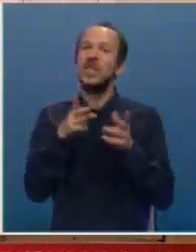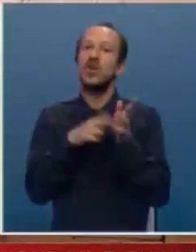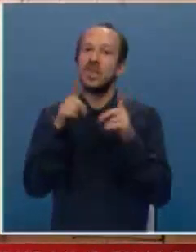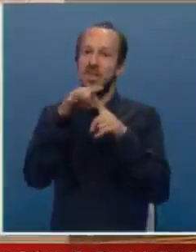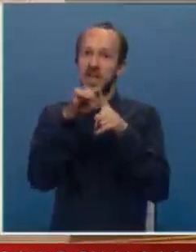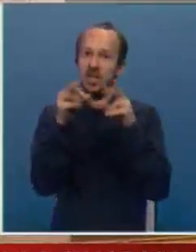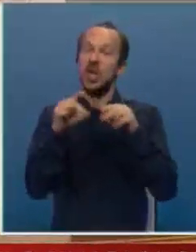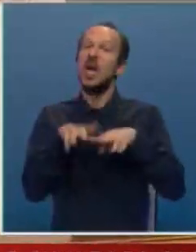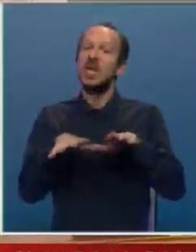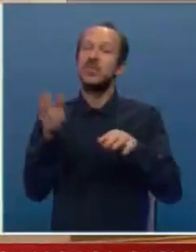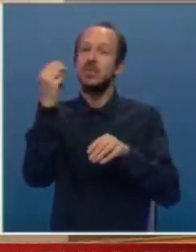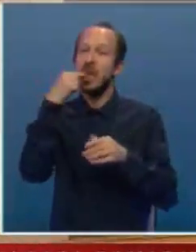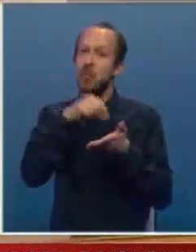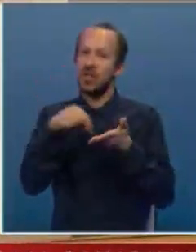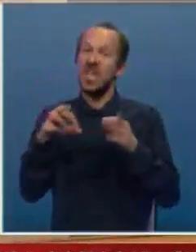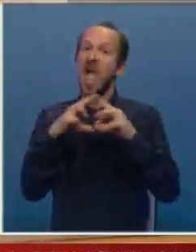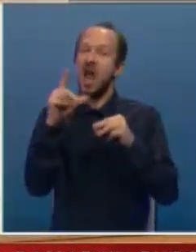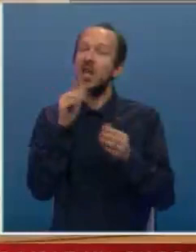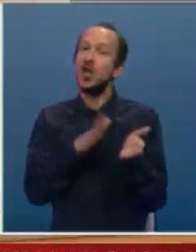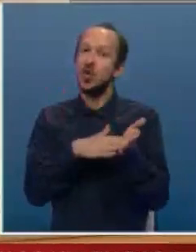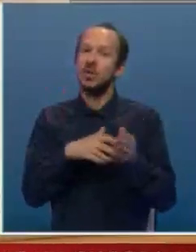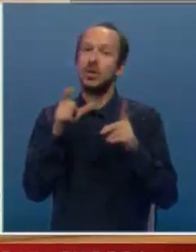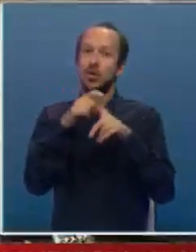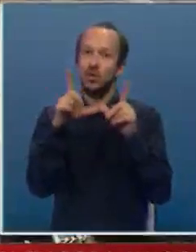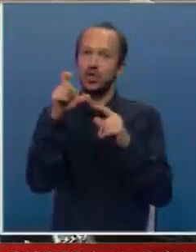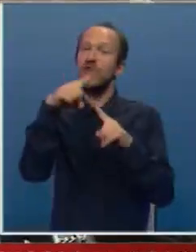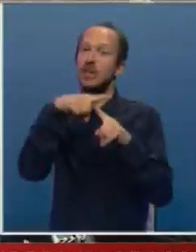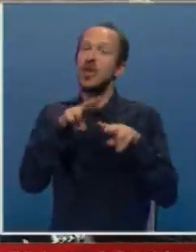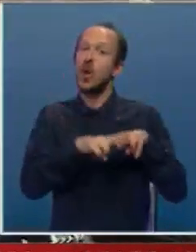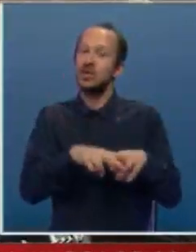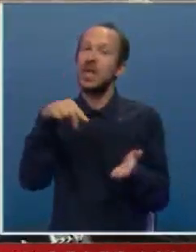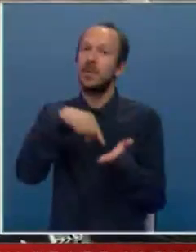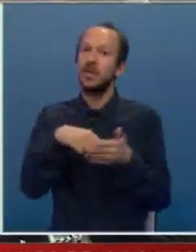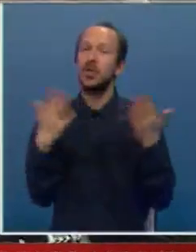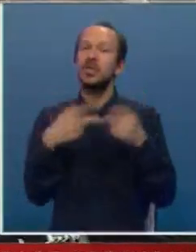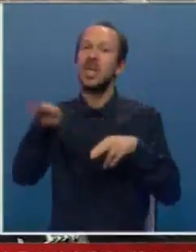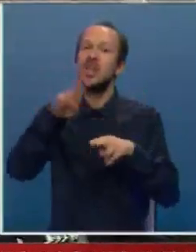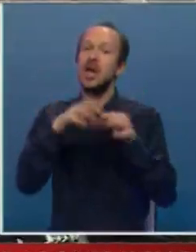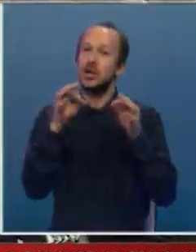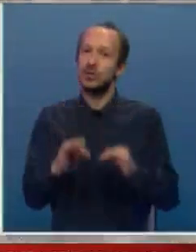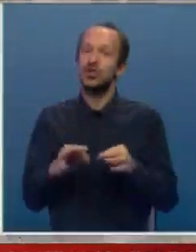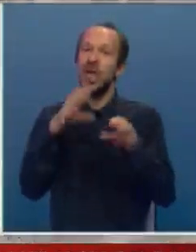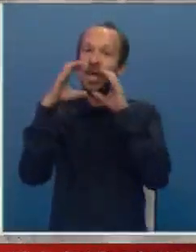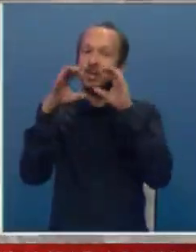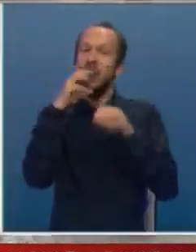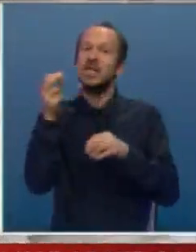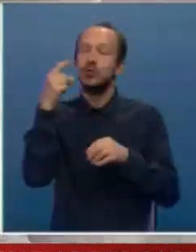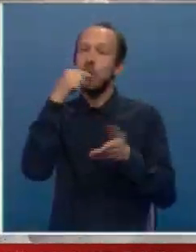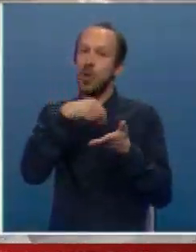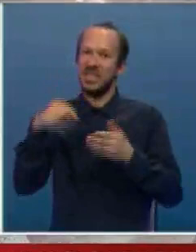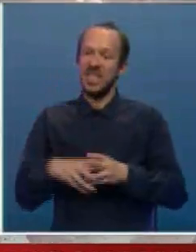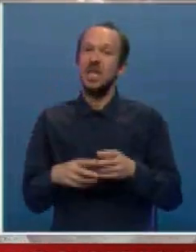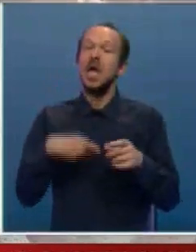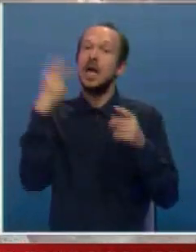Tadića na razvoj srpske poezije, ali i dokaz da Dučićevo Trebinje ostaje mjesto gdje se najstručnije raspravlja o srpskoj poeziji,